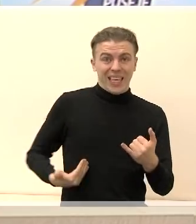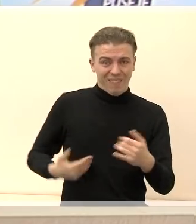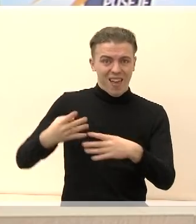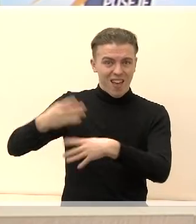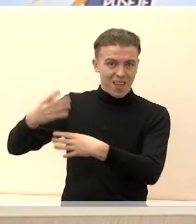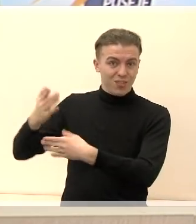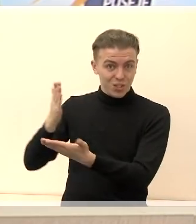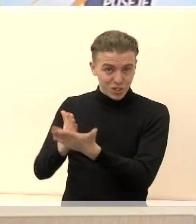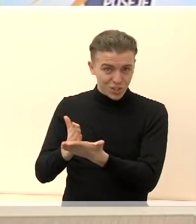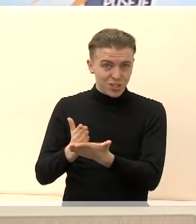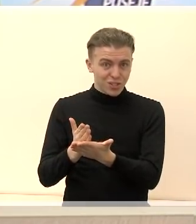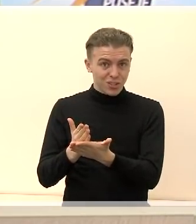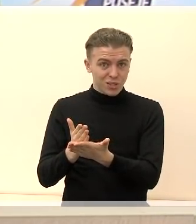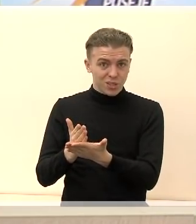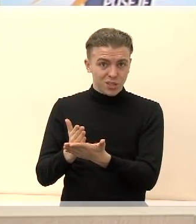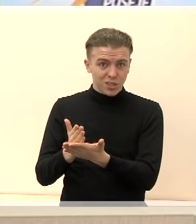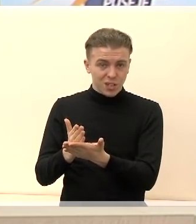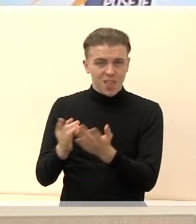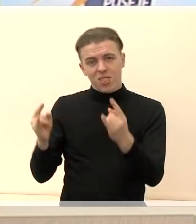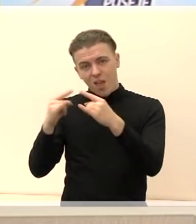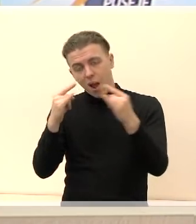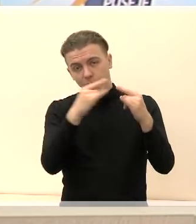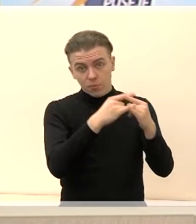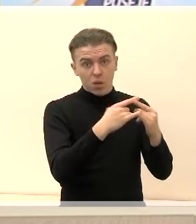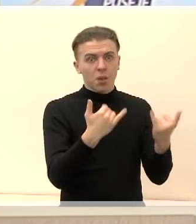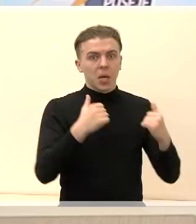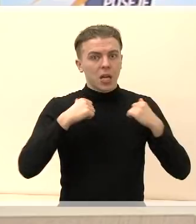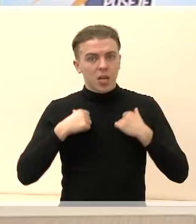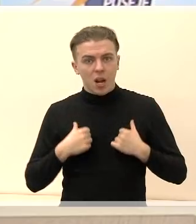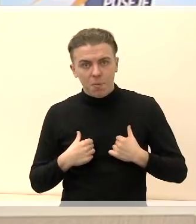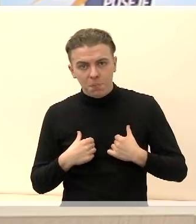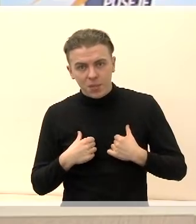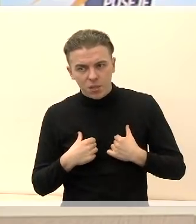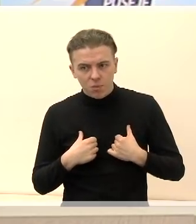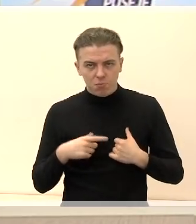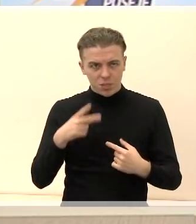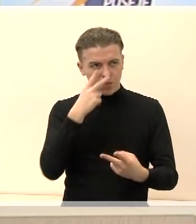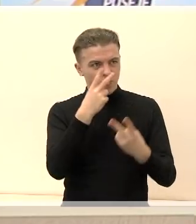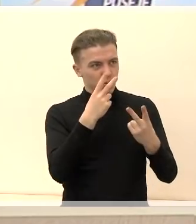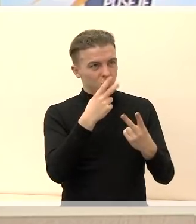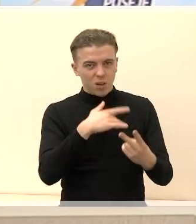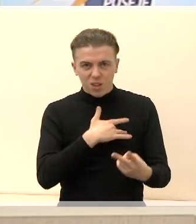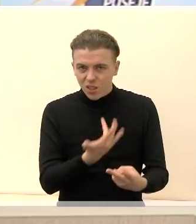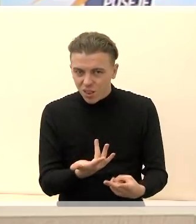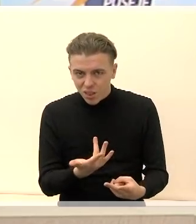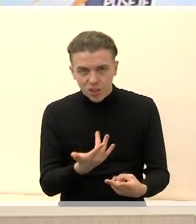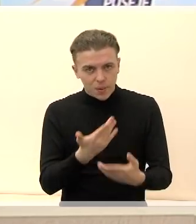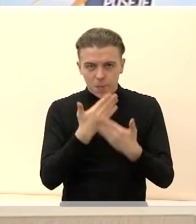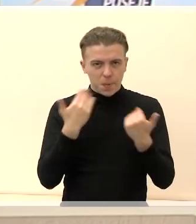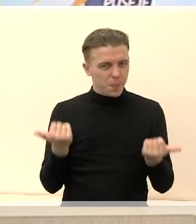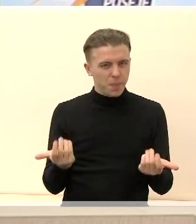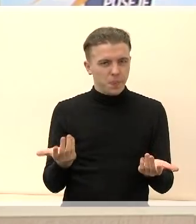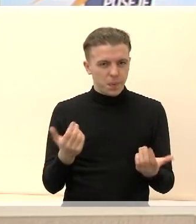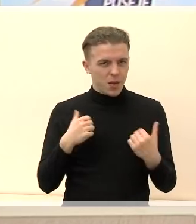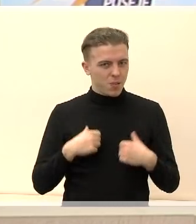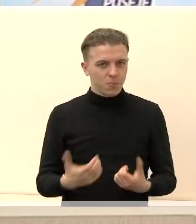kvartalui, turbūt tokios ramybės ir vizualinių pasitenkinimo neduoda.